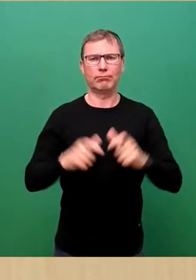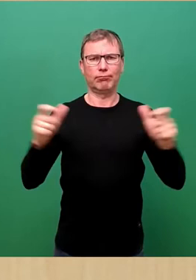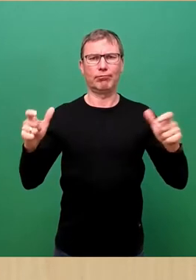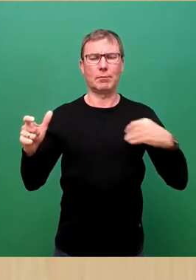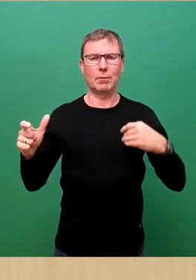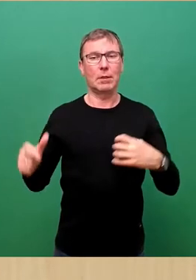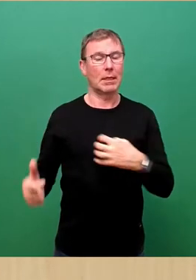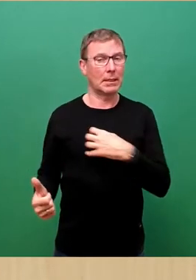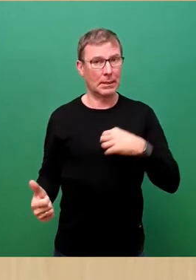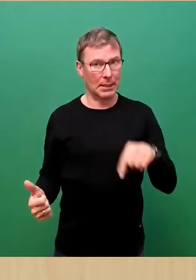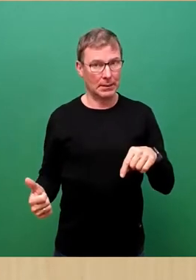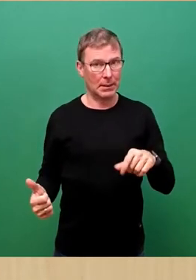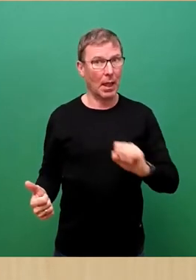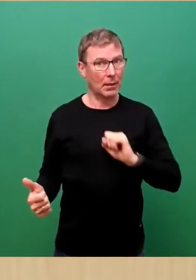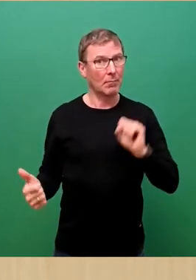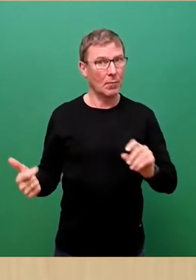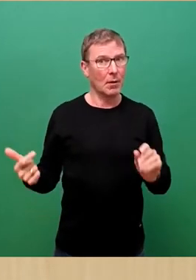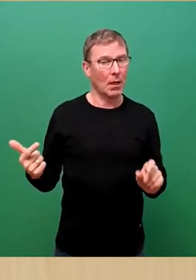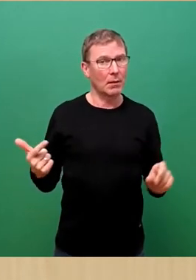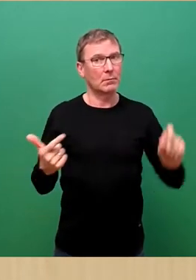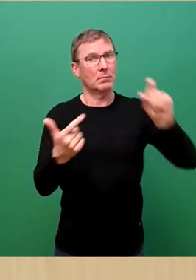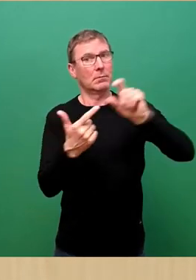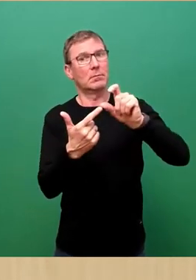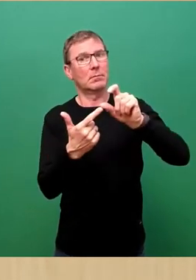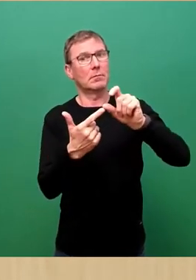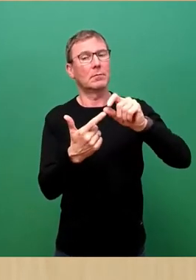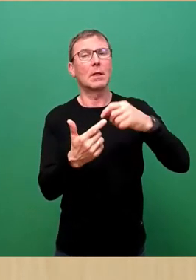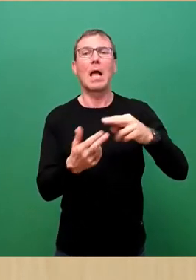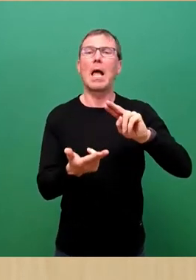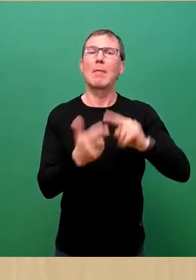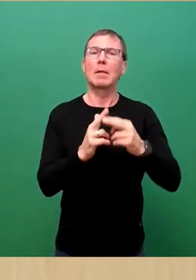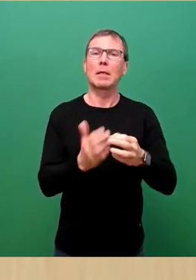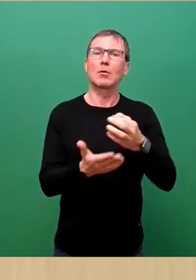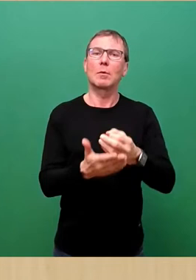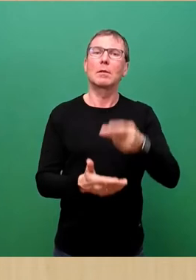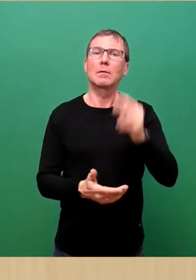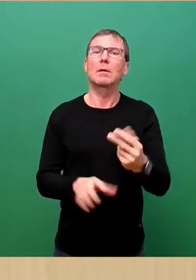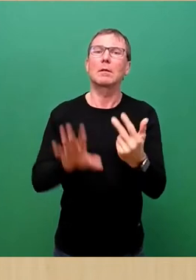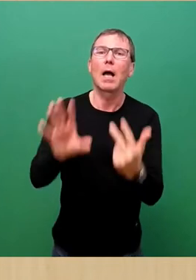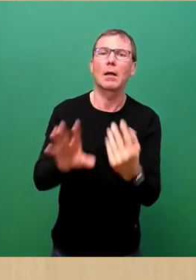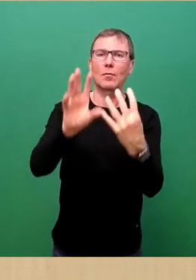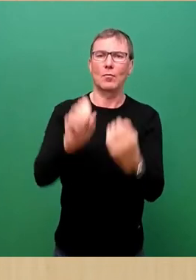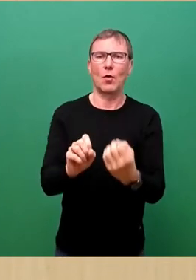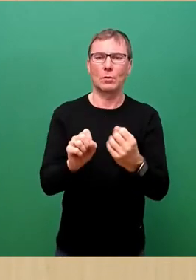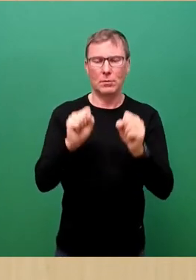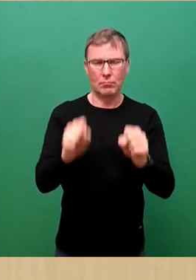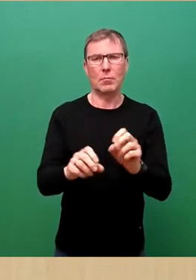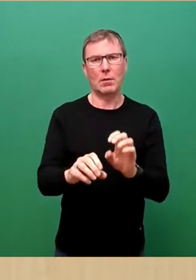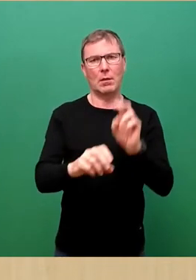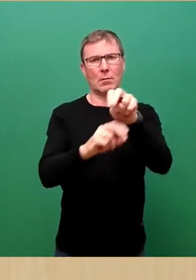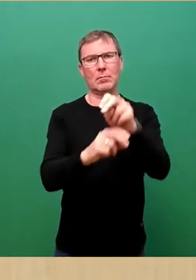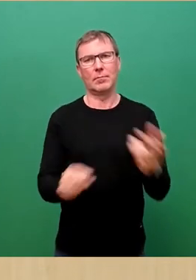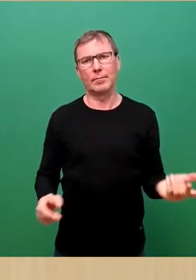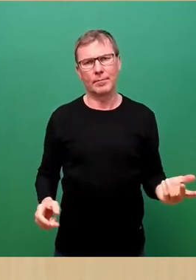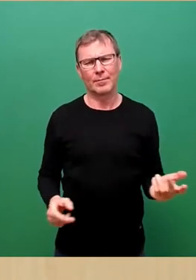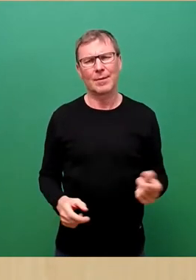könnte damit heute zur Mitgliedskommunennummer 298 werden. An dieser